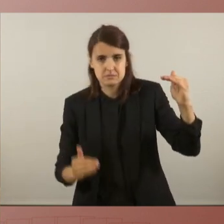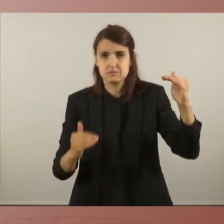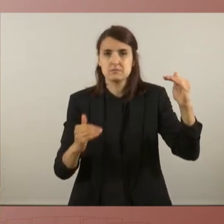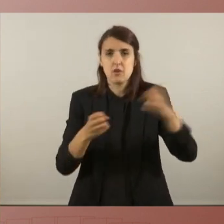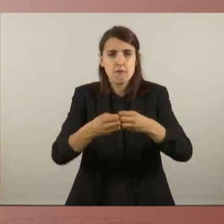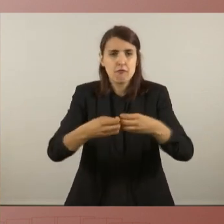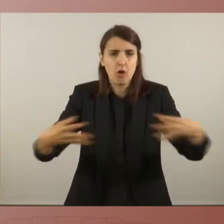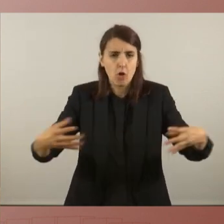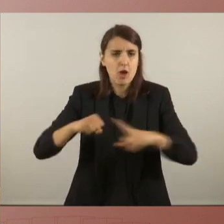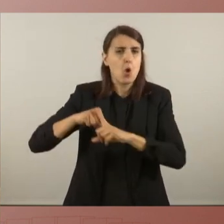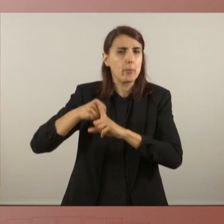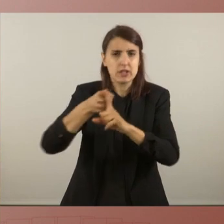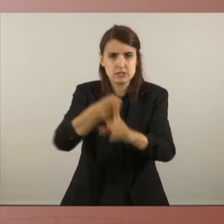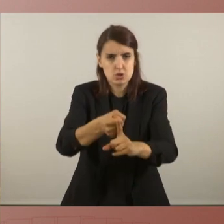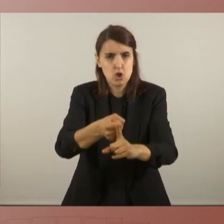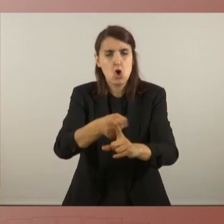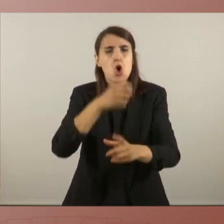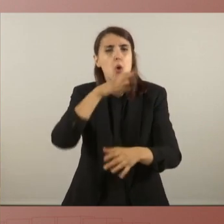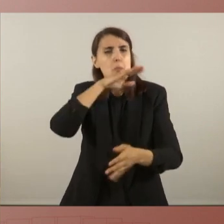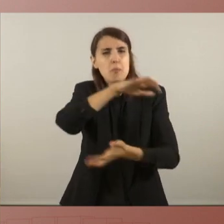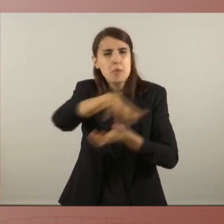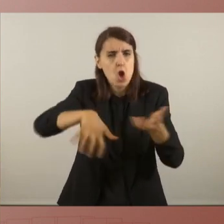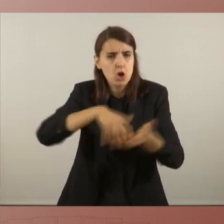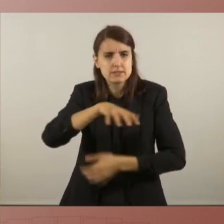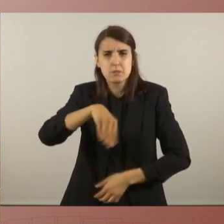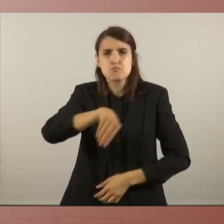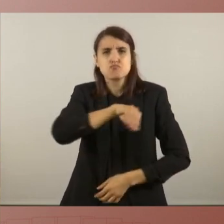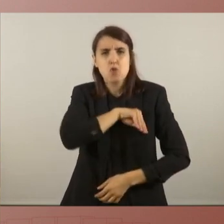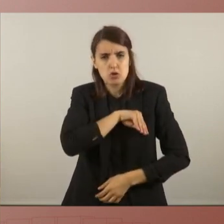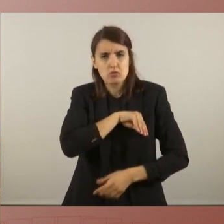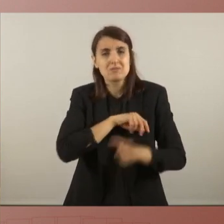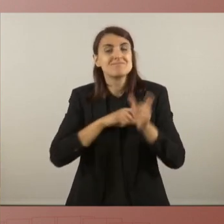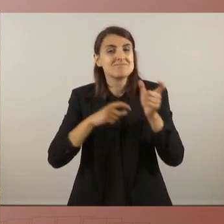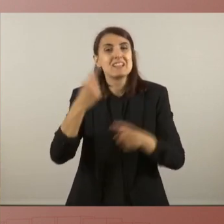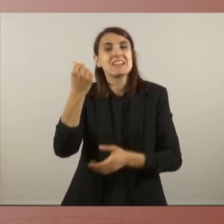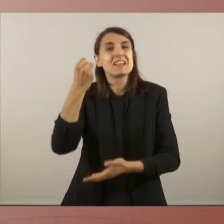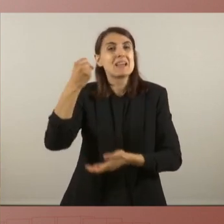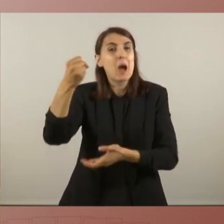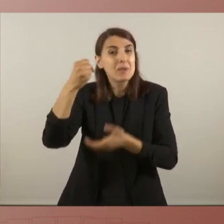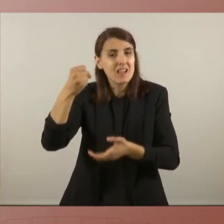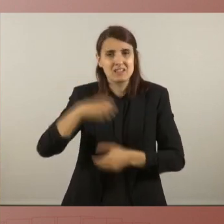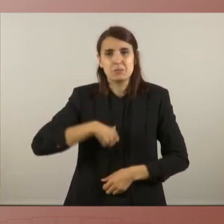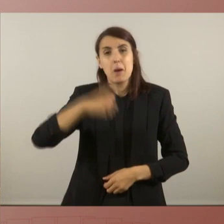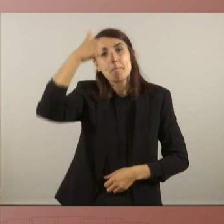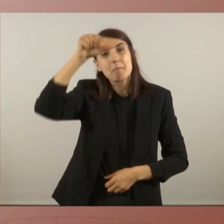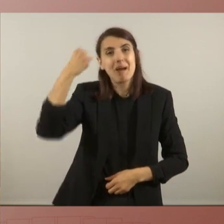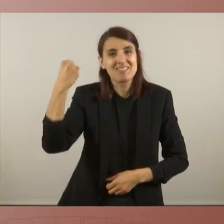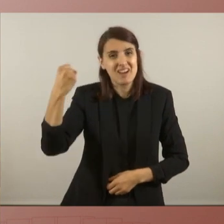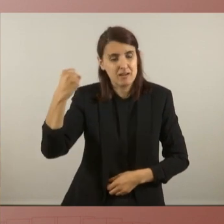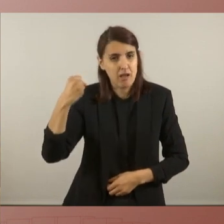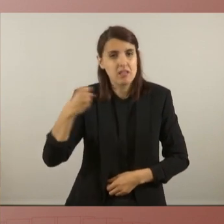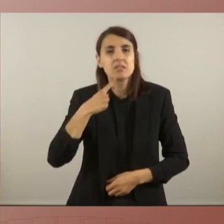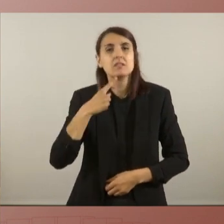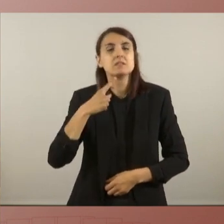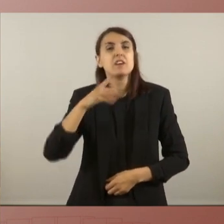opressió. Genera violència i mort. I es diu capitalisme, es diu patriarcat, es diu feixisme,